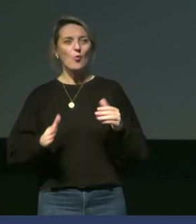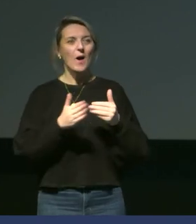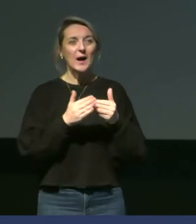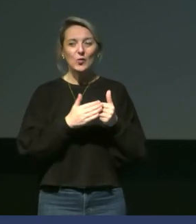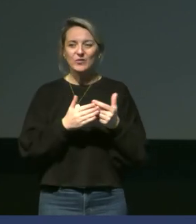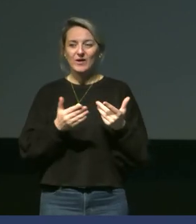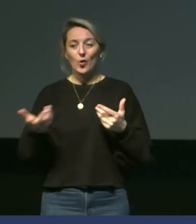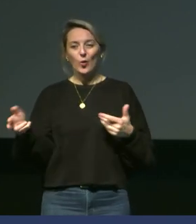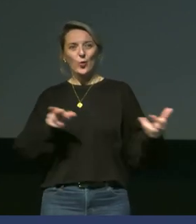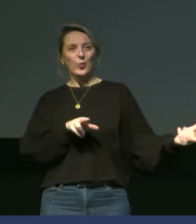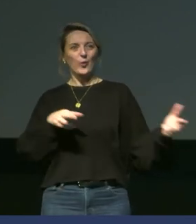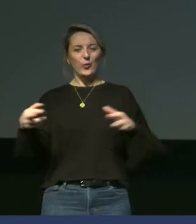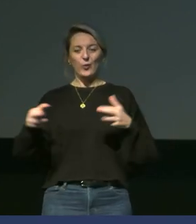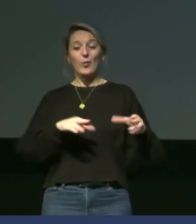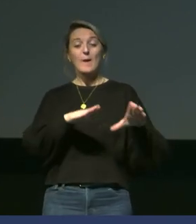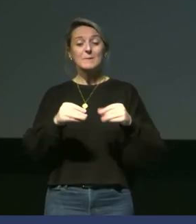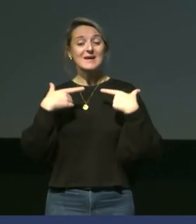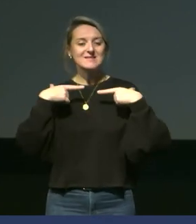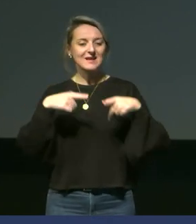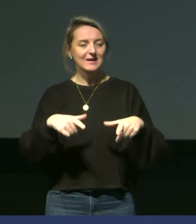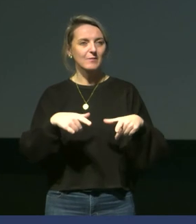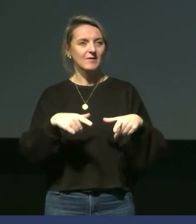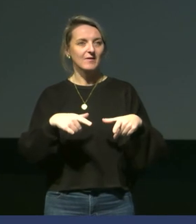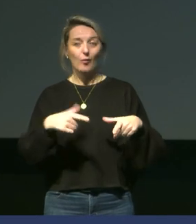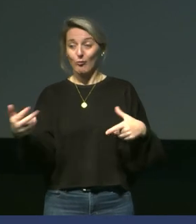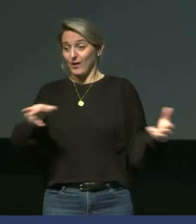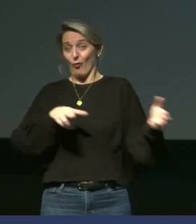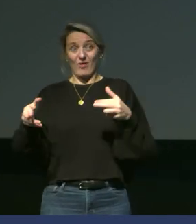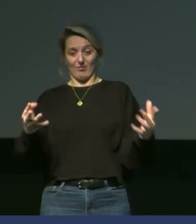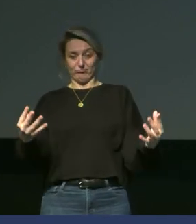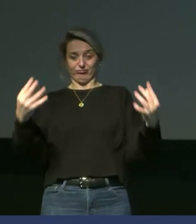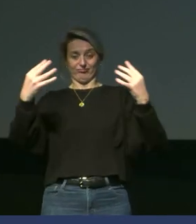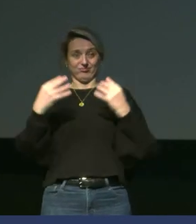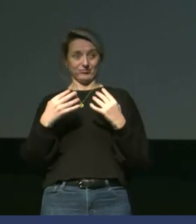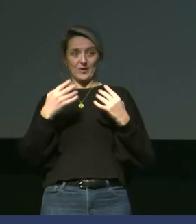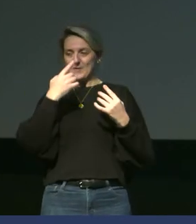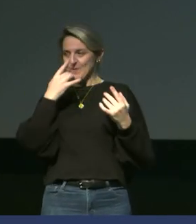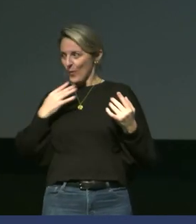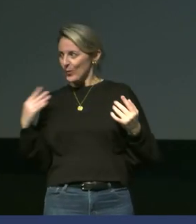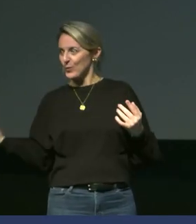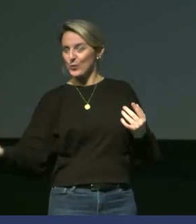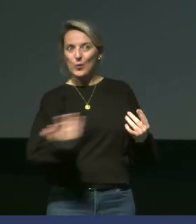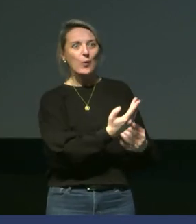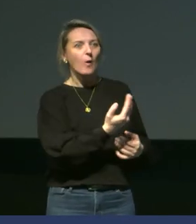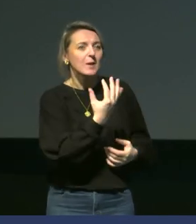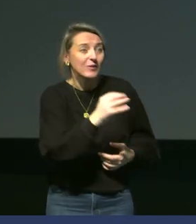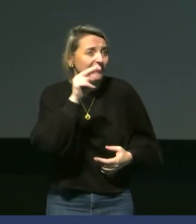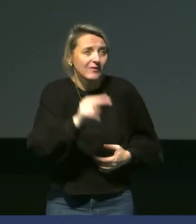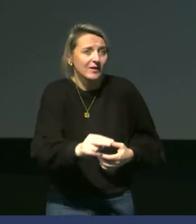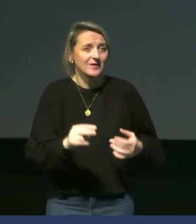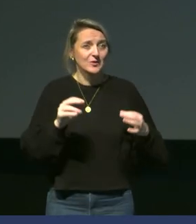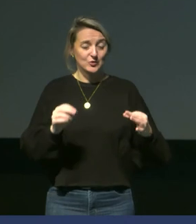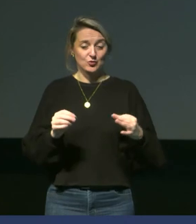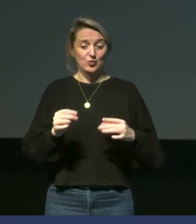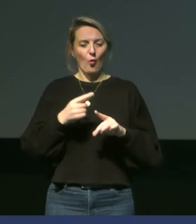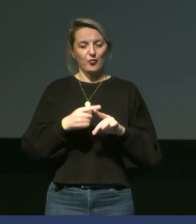ils viennent recoloniser le moindre espace disponible. Donc,'est vrai qu'on a l'impression qu'ils sont tout autour. Et c'est la réalité. Mais c'est parce qu'au fur et à mesure, on essaye